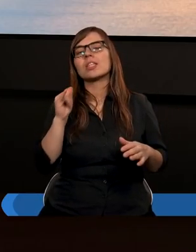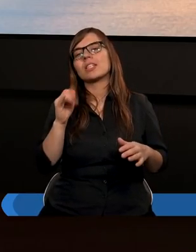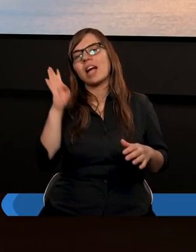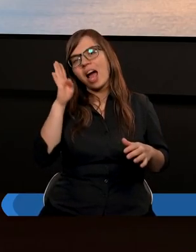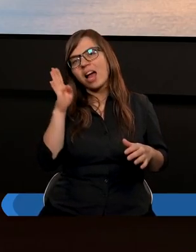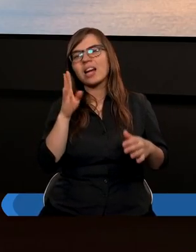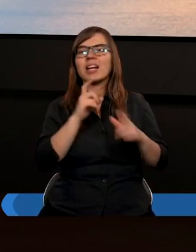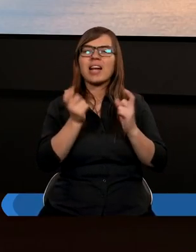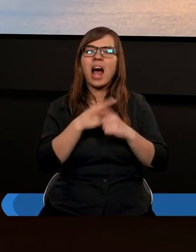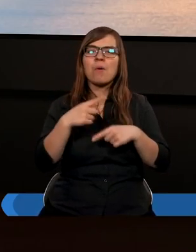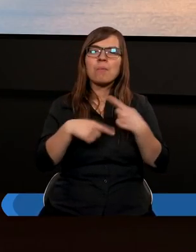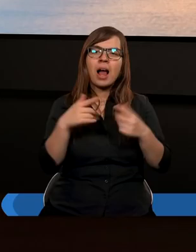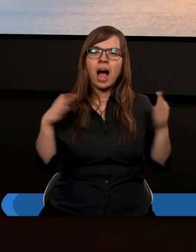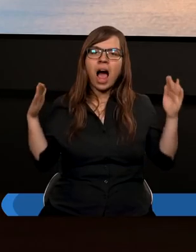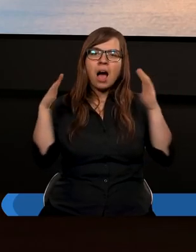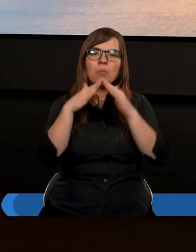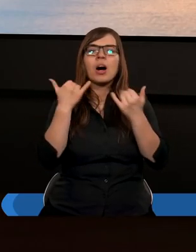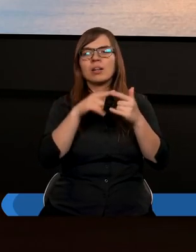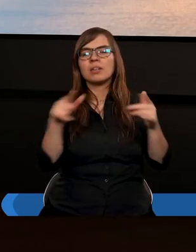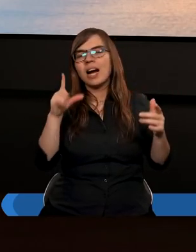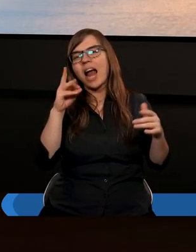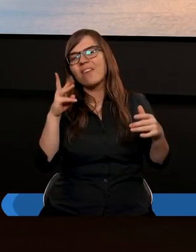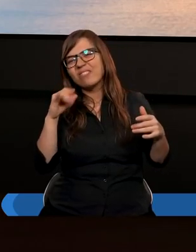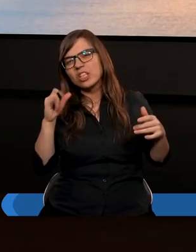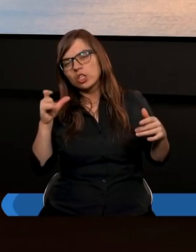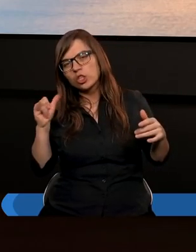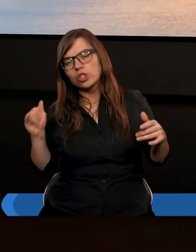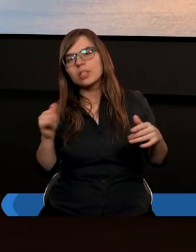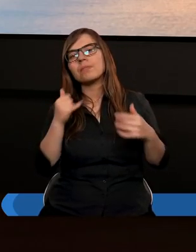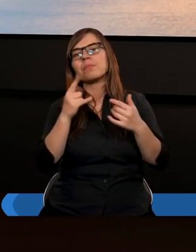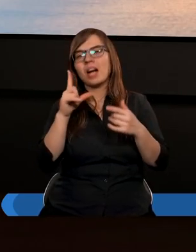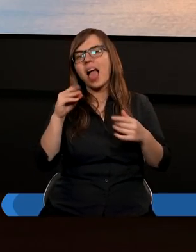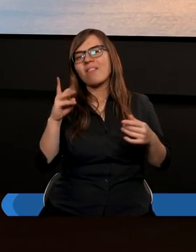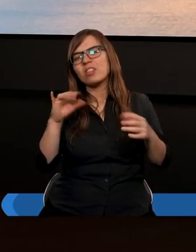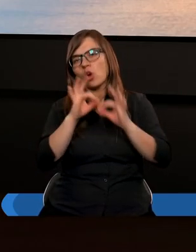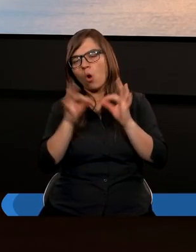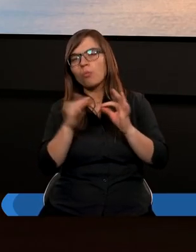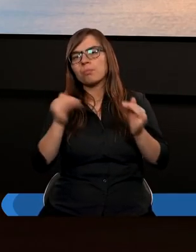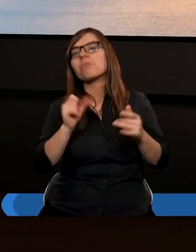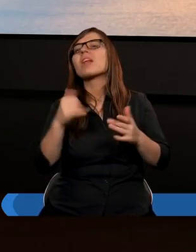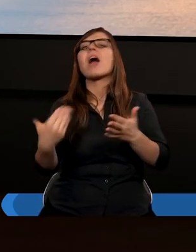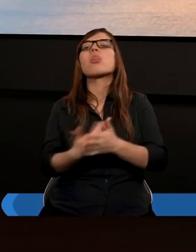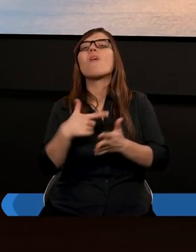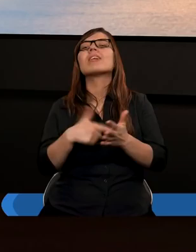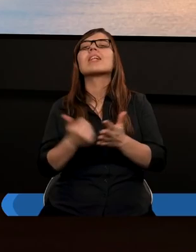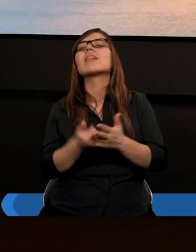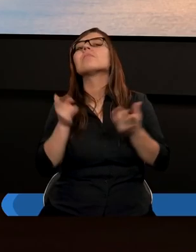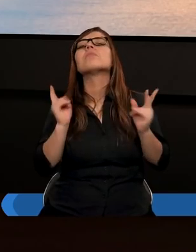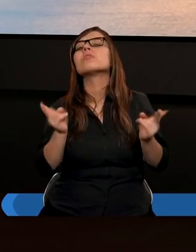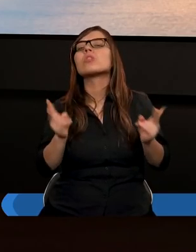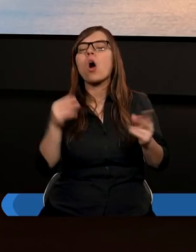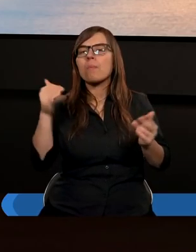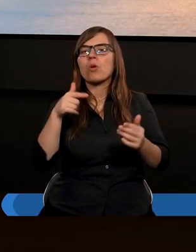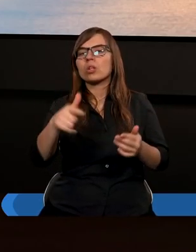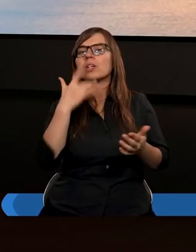generalnie całe plemię, kapłani byli z lewitów, więc możemy powiedzieć lewici ogólnie, a w Nowym Testamencie to